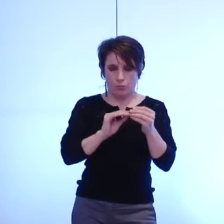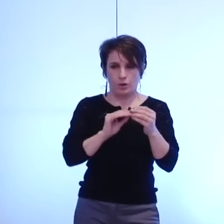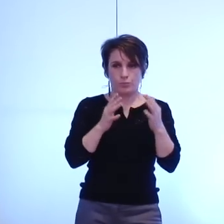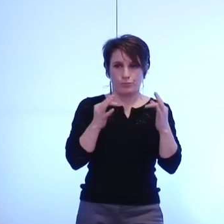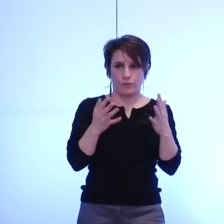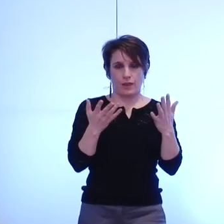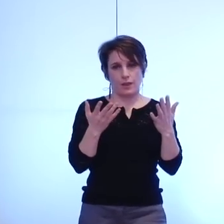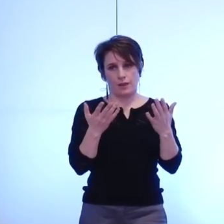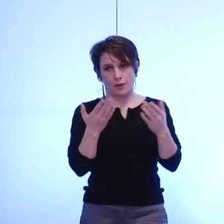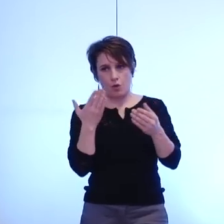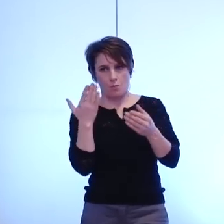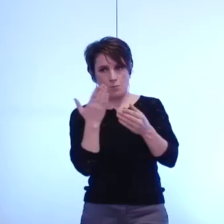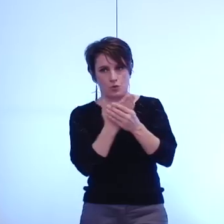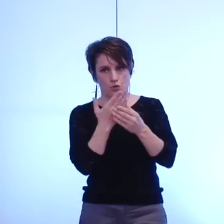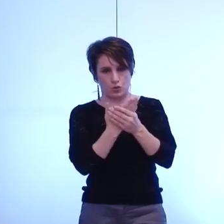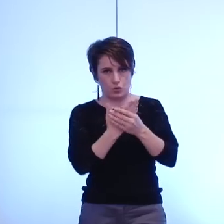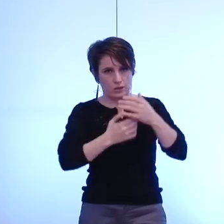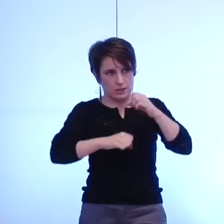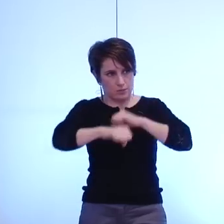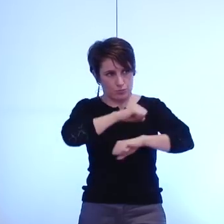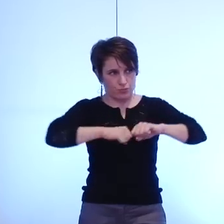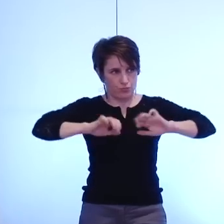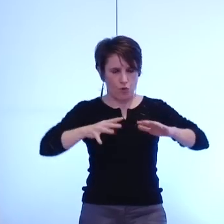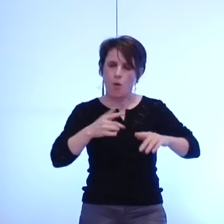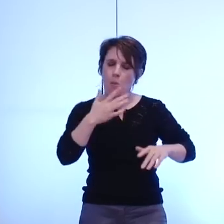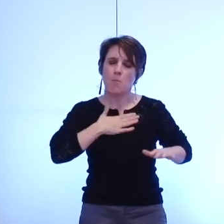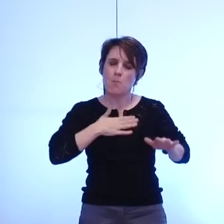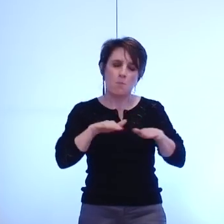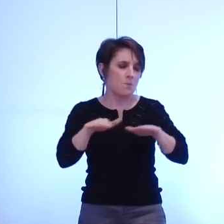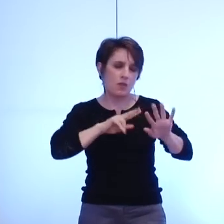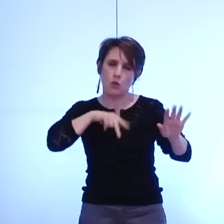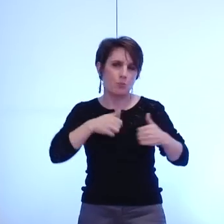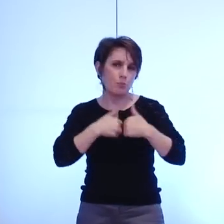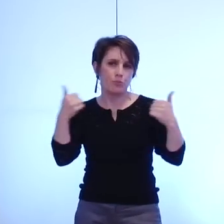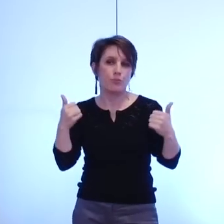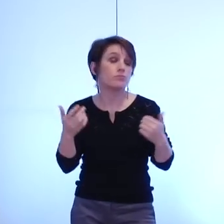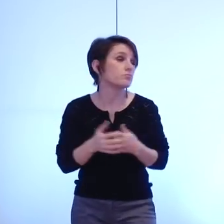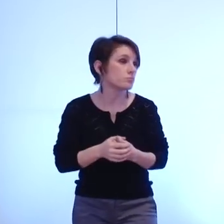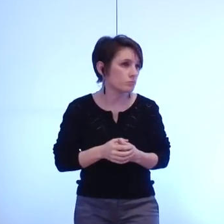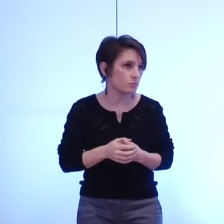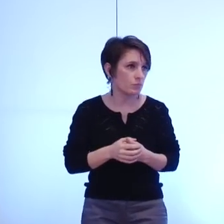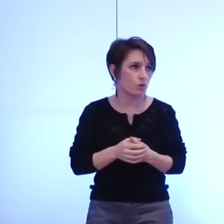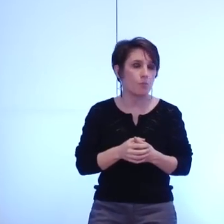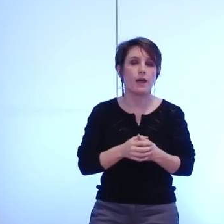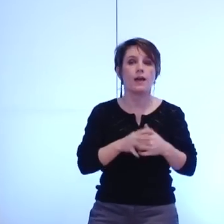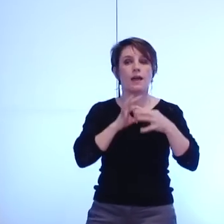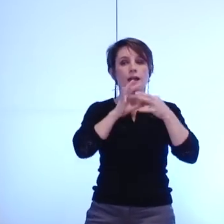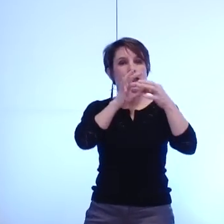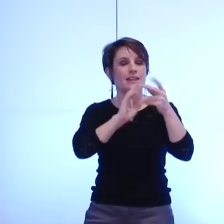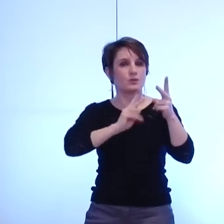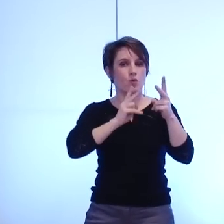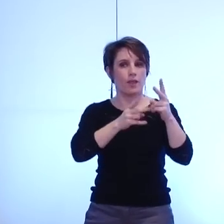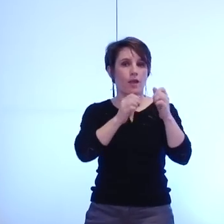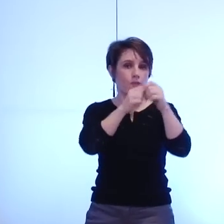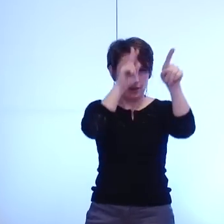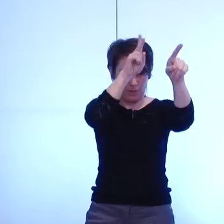méthode et d'approche sur ce qui a été dit tout à l'heure c'est vrai que les dossiers de la liaison ferroviaire avec Paris la LGV pour dire les choses telles qu'elles sont